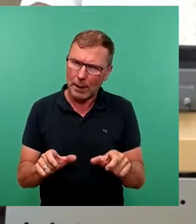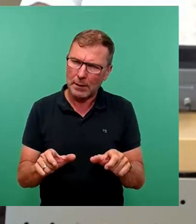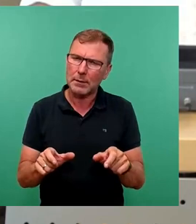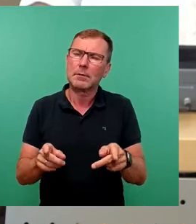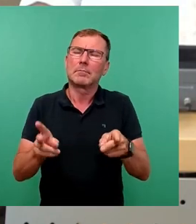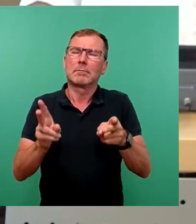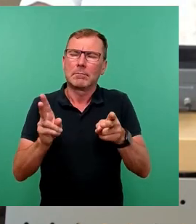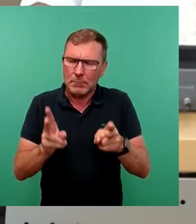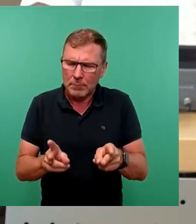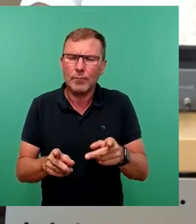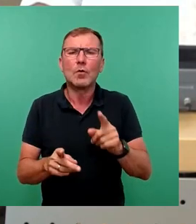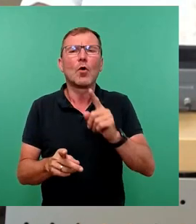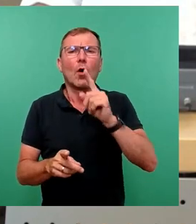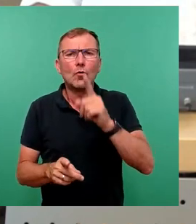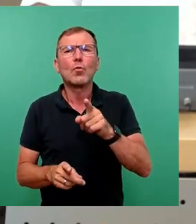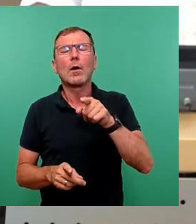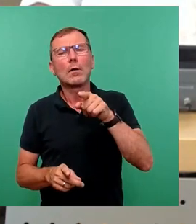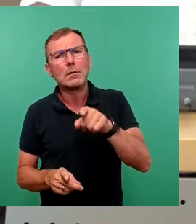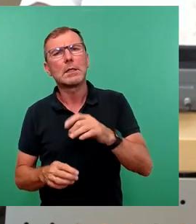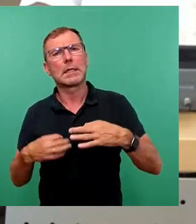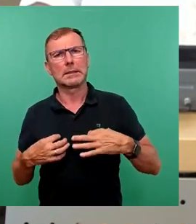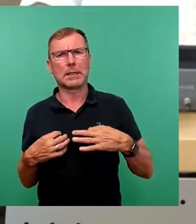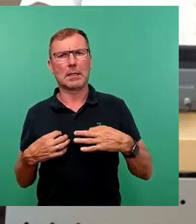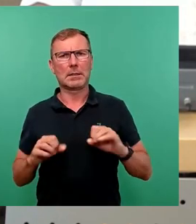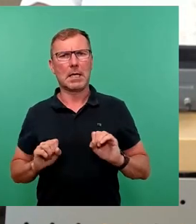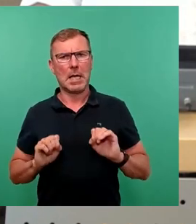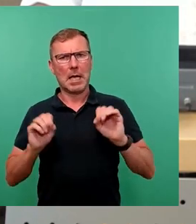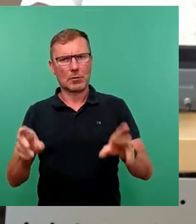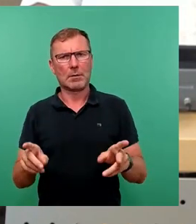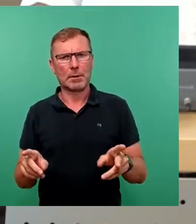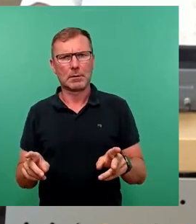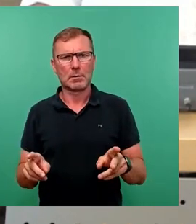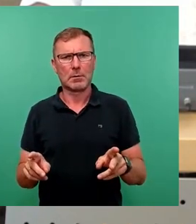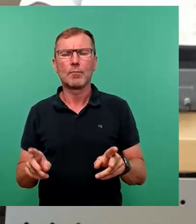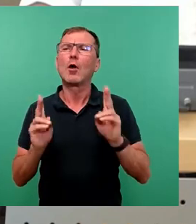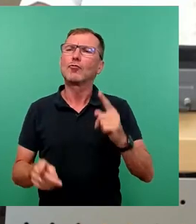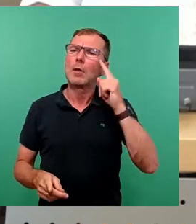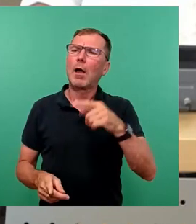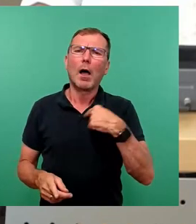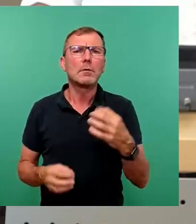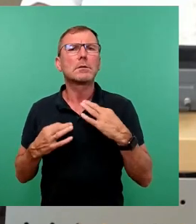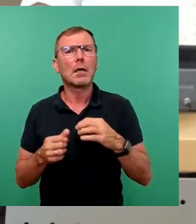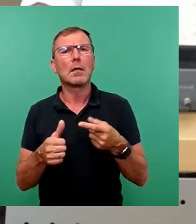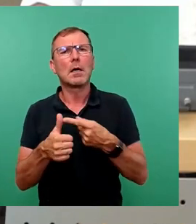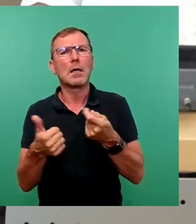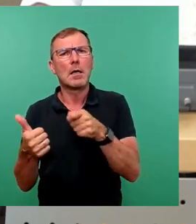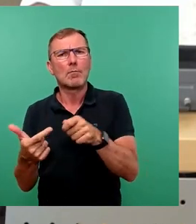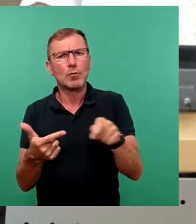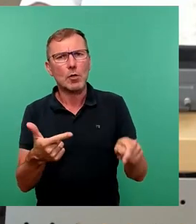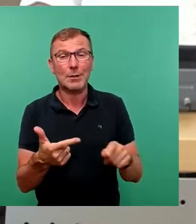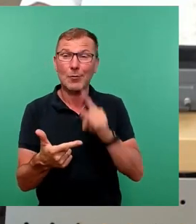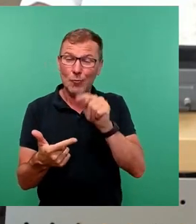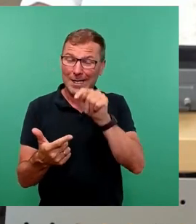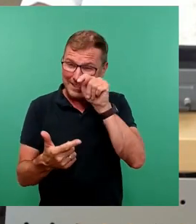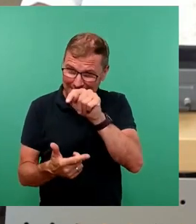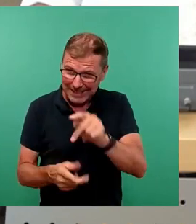es werden nur noch die Sachen, also der Stadtrat hat Dinge beschlossen und davon werden nur noch die Sachen